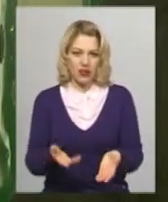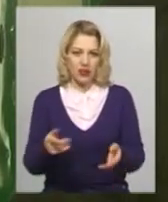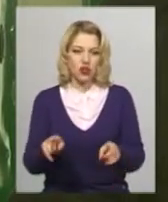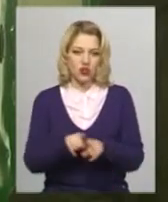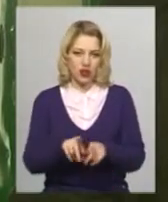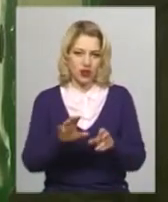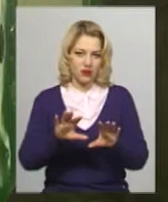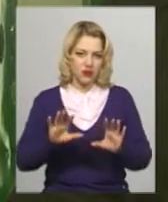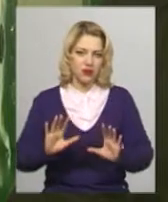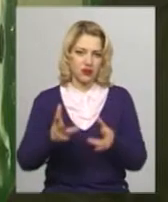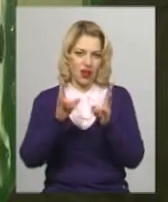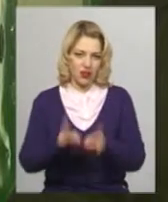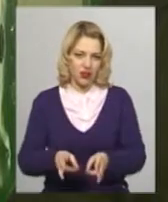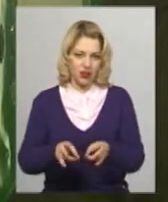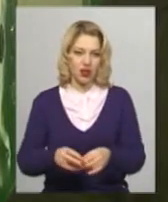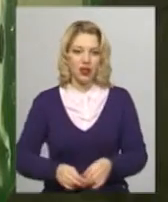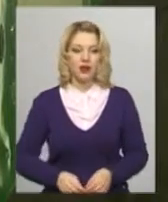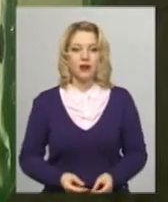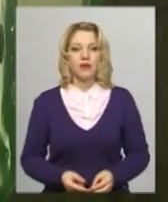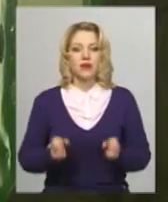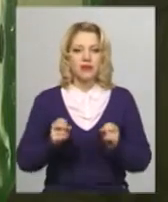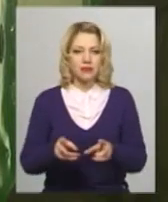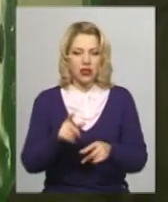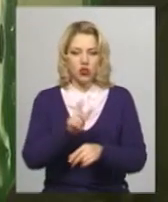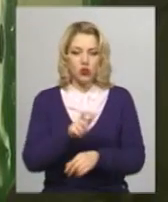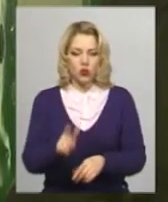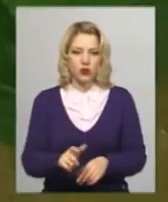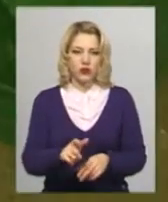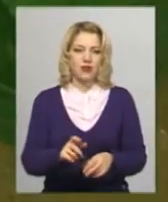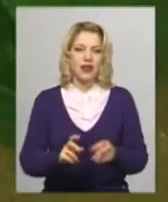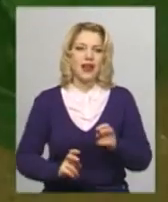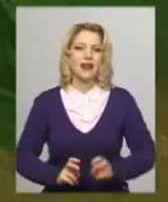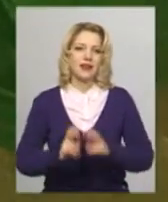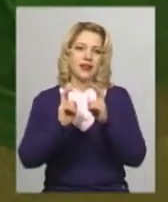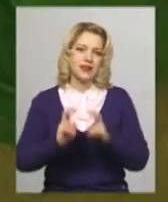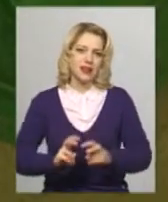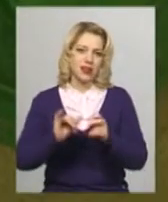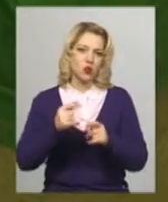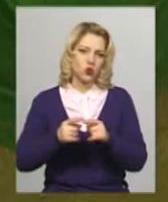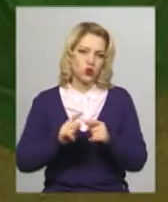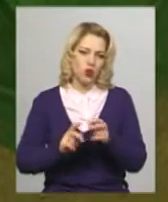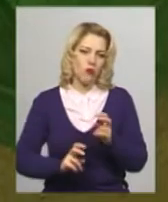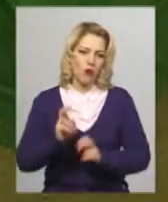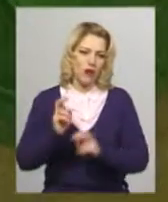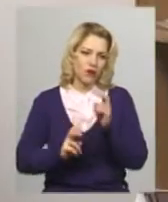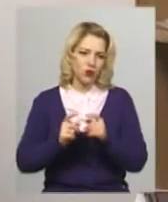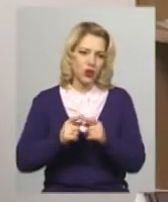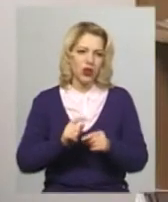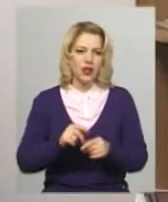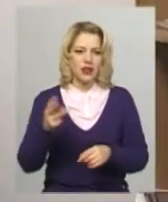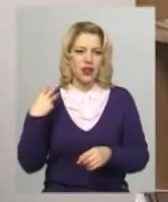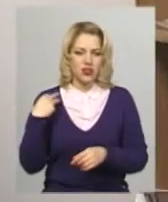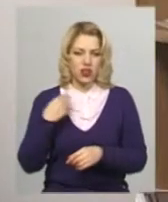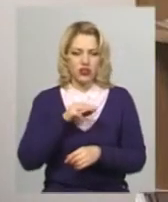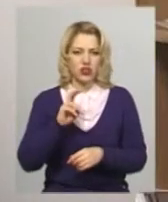станеться. Значить, небезпечно людям їздити в цьому ліфту. Начальник управління житлово-комунального господарства Хмельницької